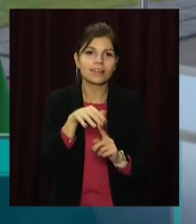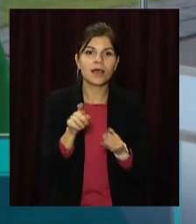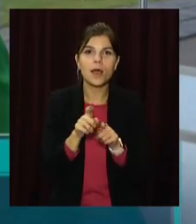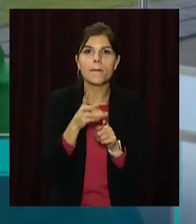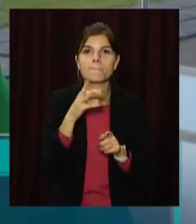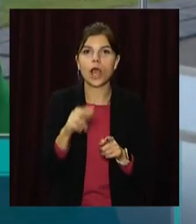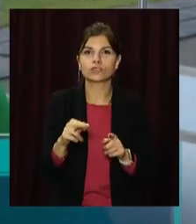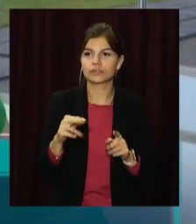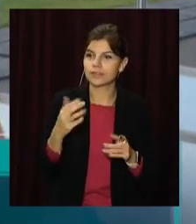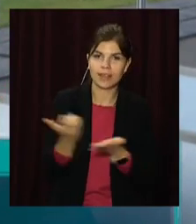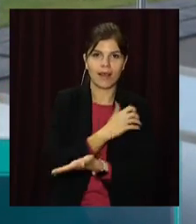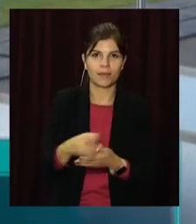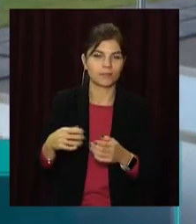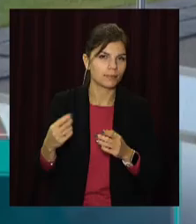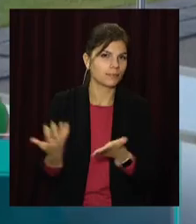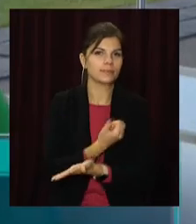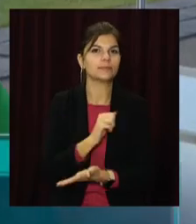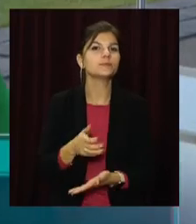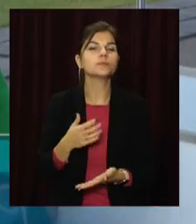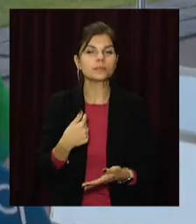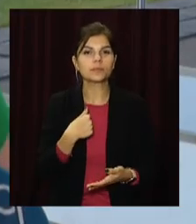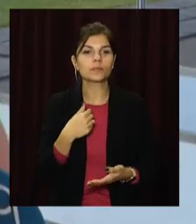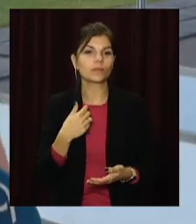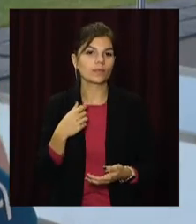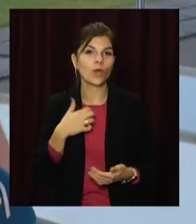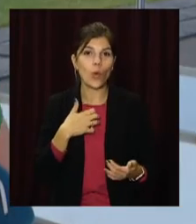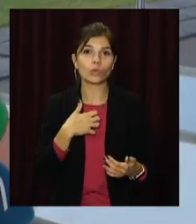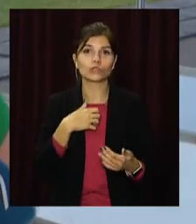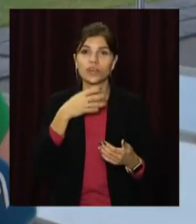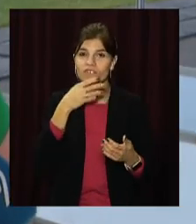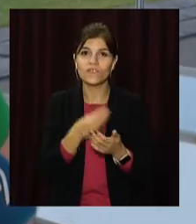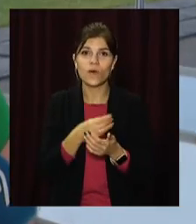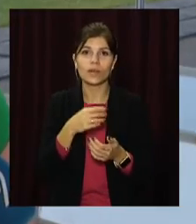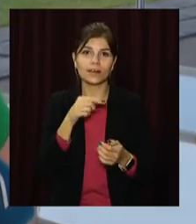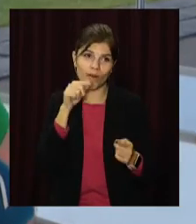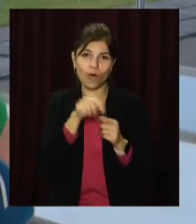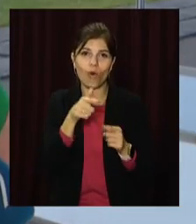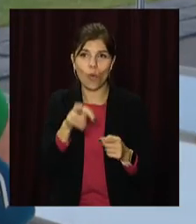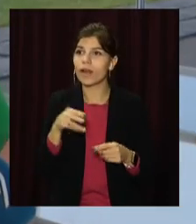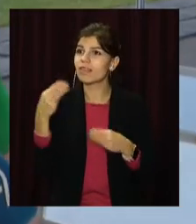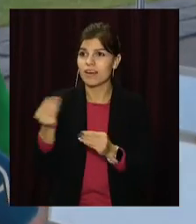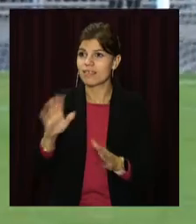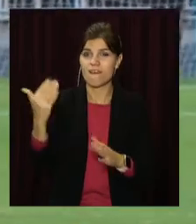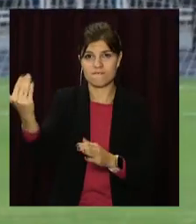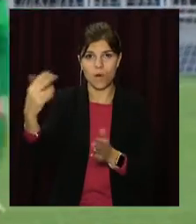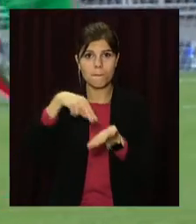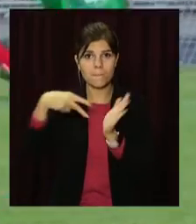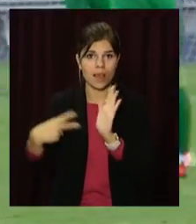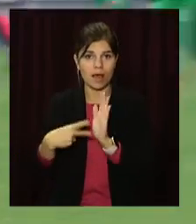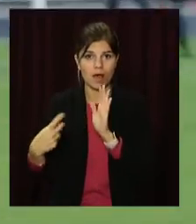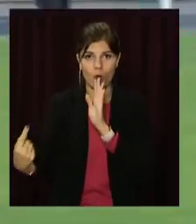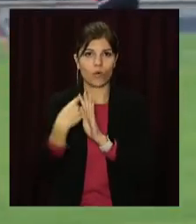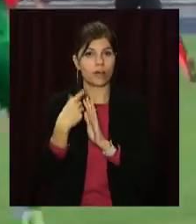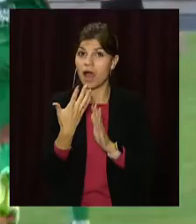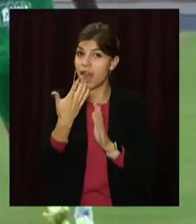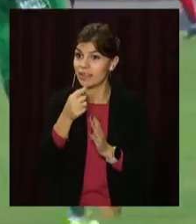туди не літить. Ми на цьому акцент ставимо, що треба забивати свої моменти і не давати сипетників, які реалізувати свої. Не забиваєш ти,